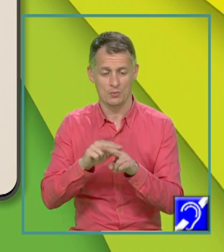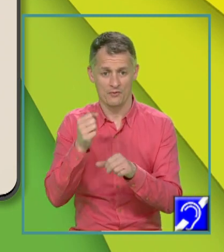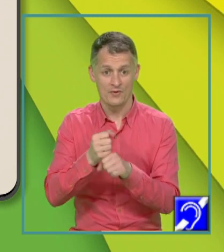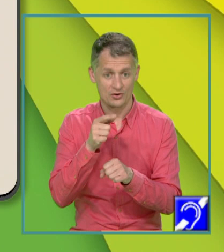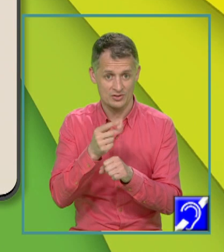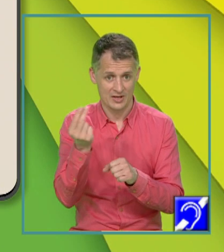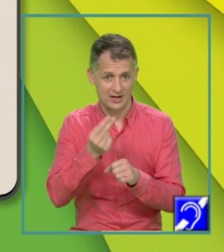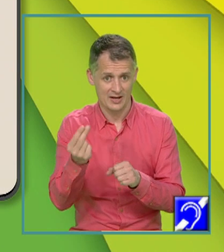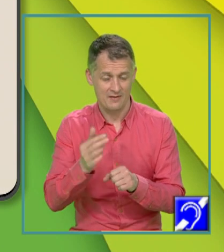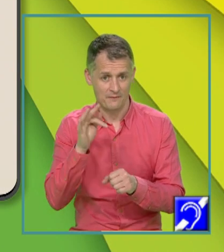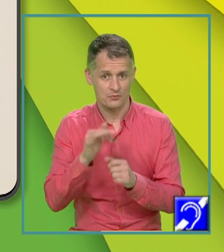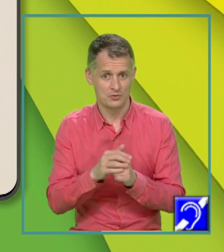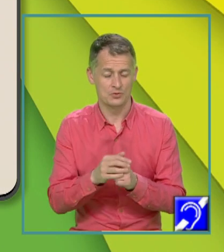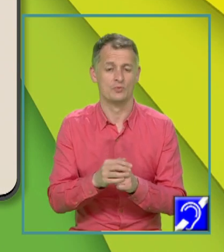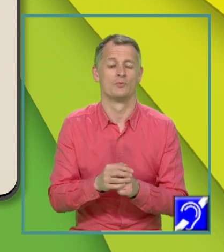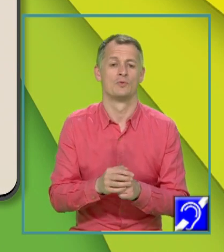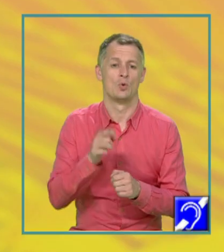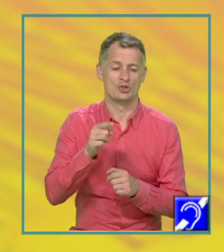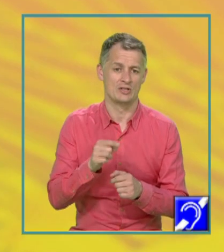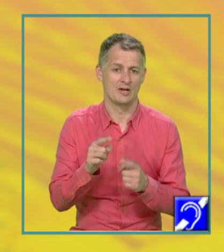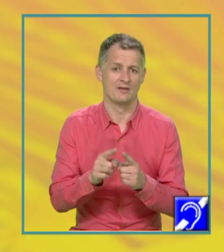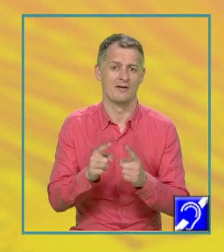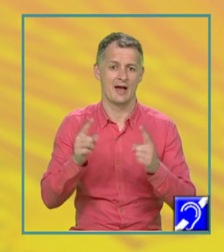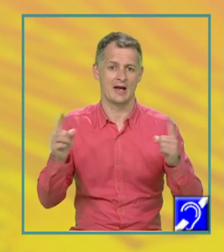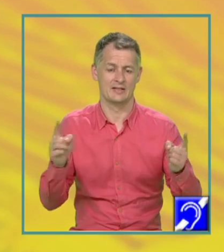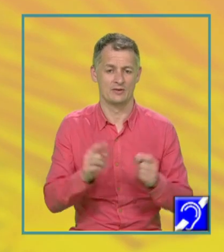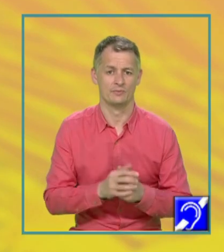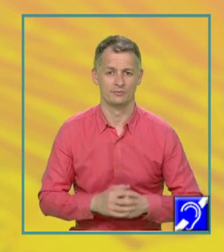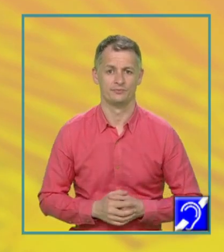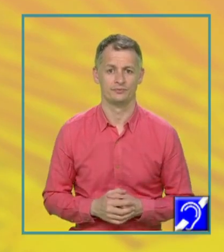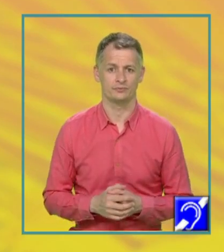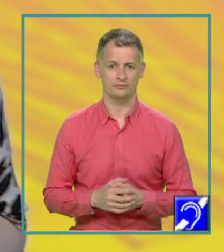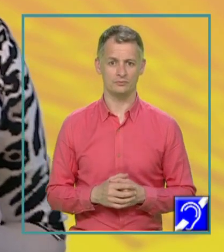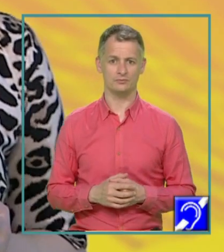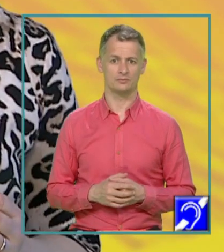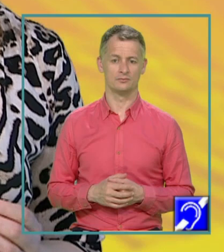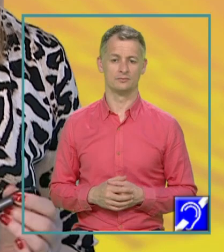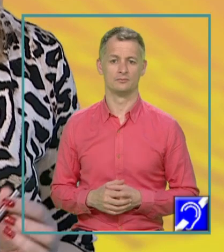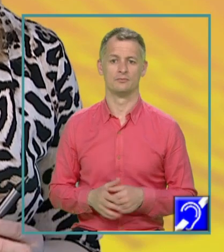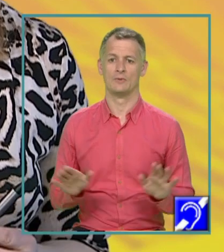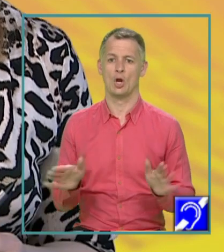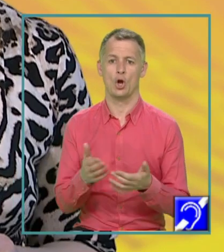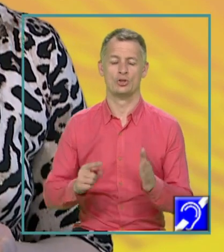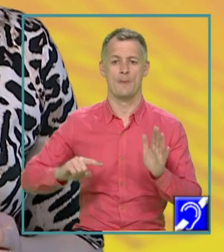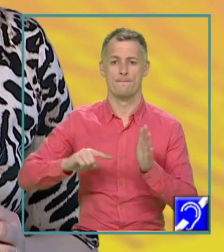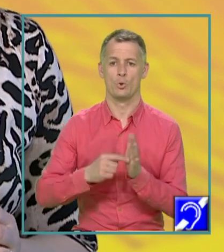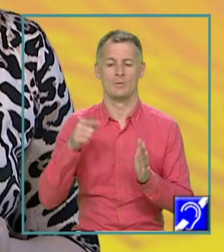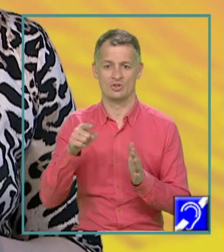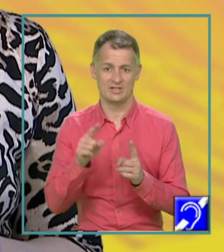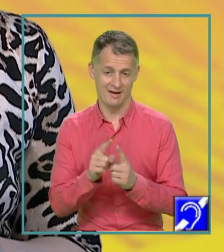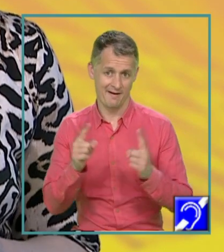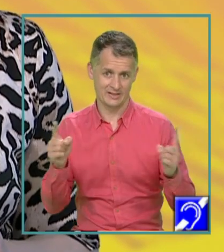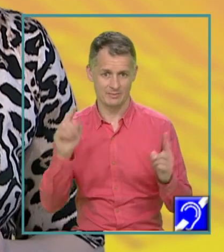intersectat cu axa OX, axa absciselor. și anume orice punct de pe această axă mi